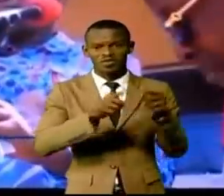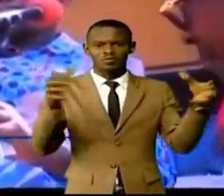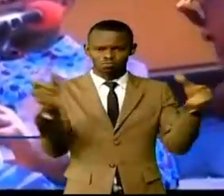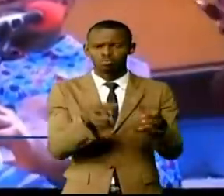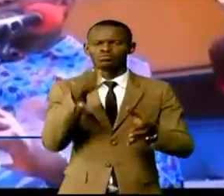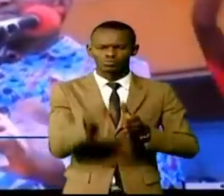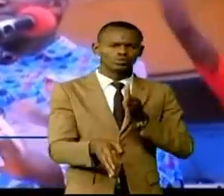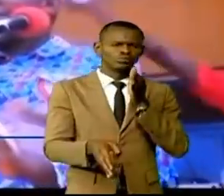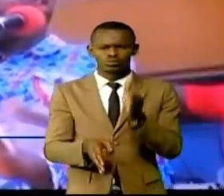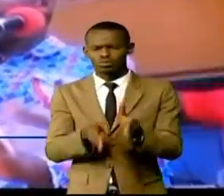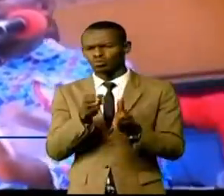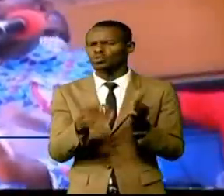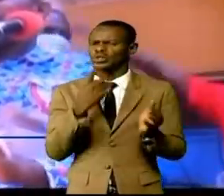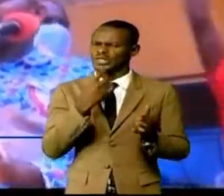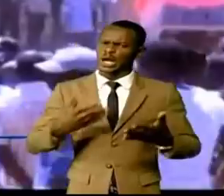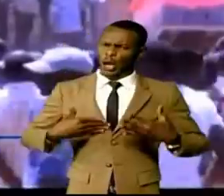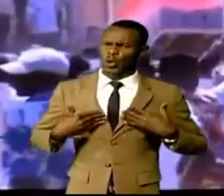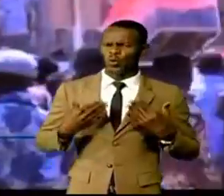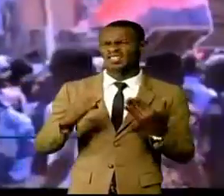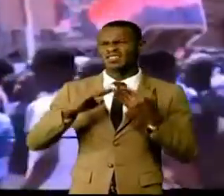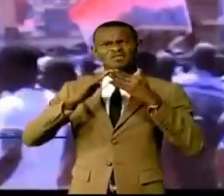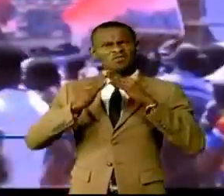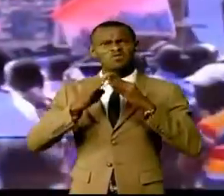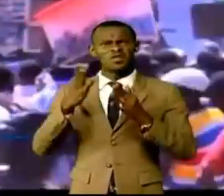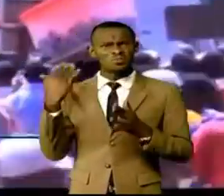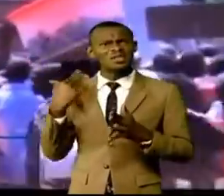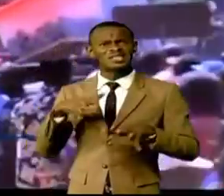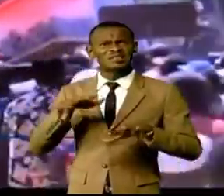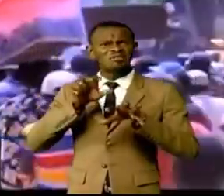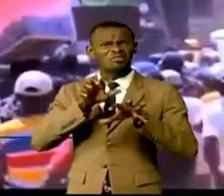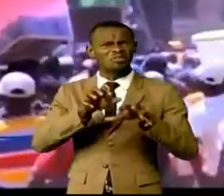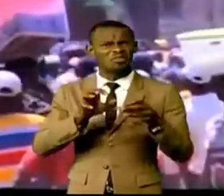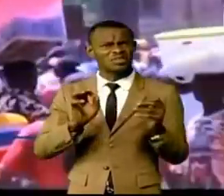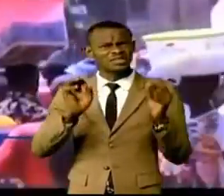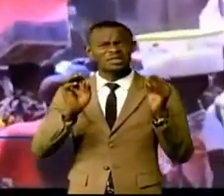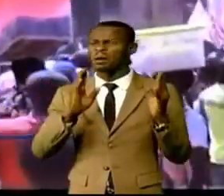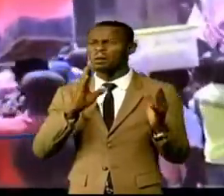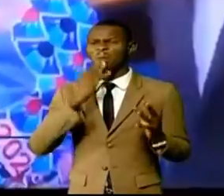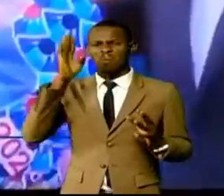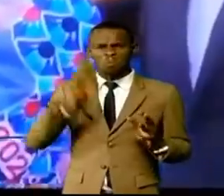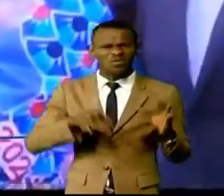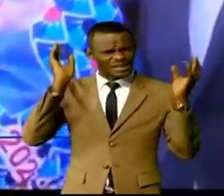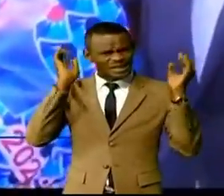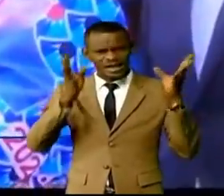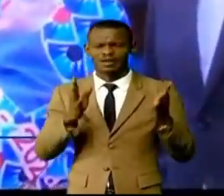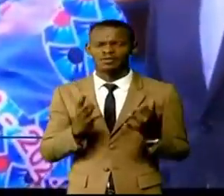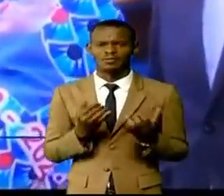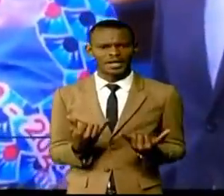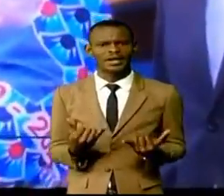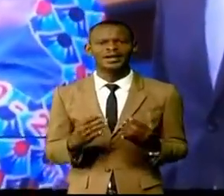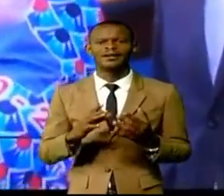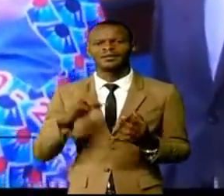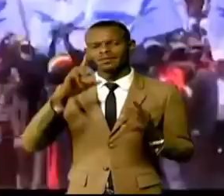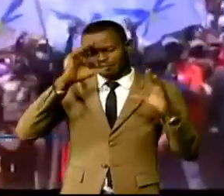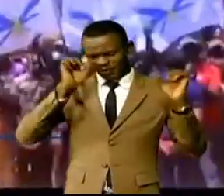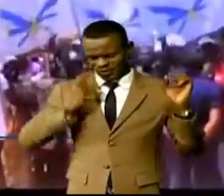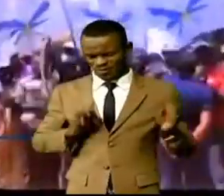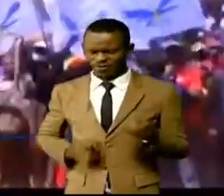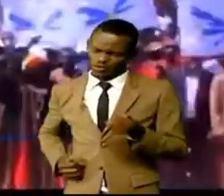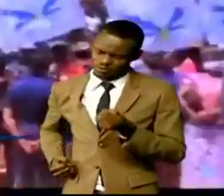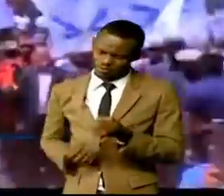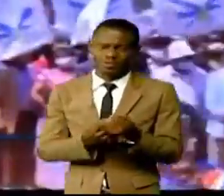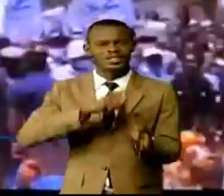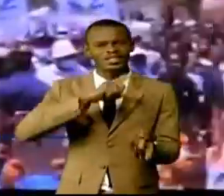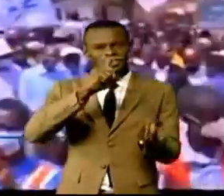transformée positivement grâce au leadership du président Félix Tchisekedi, qui mérite le soutien de tous ses administrés. Comme vous le savez,